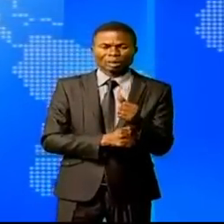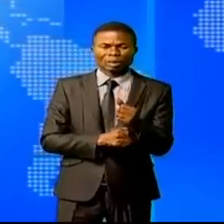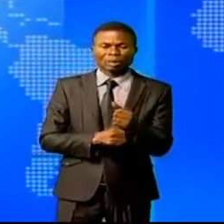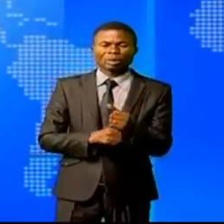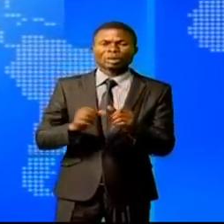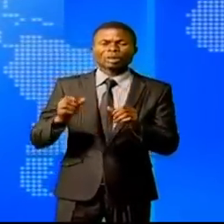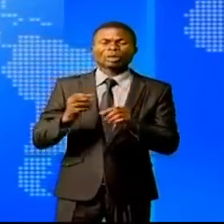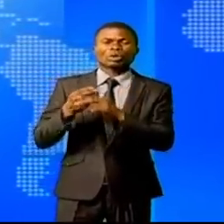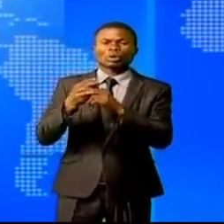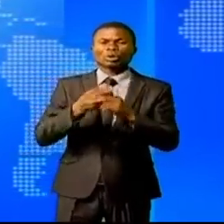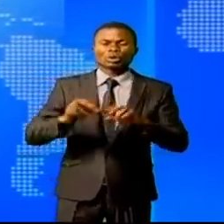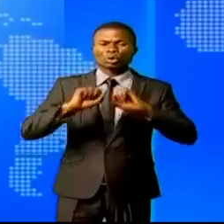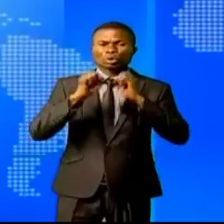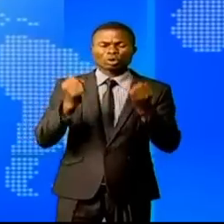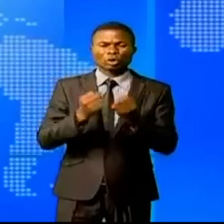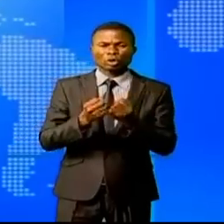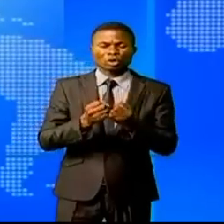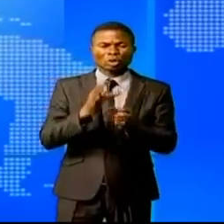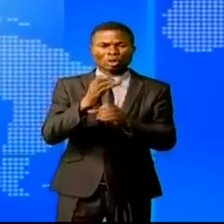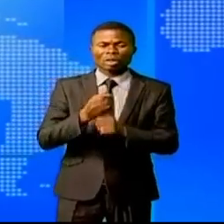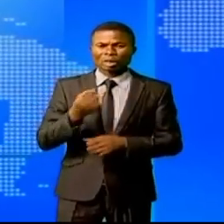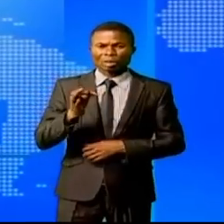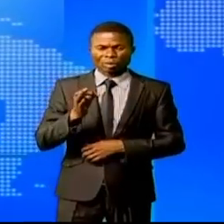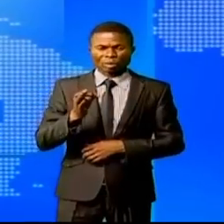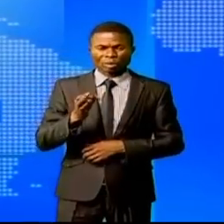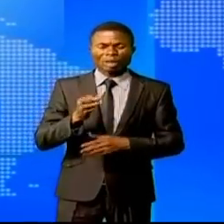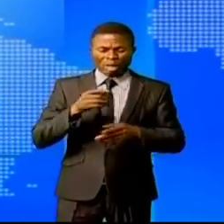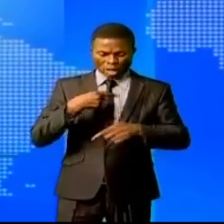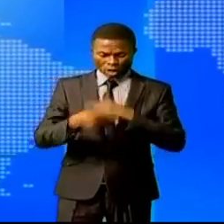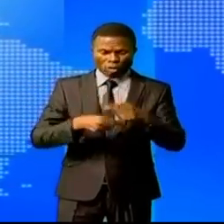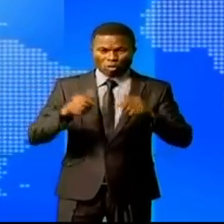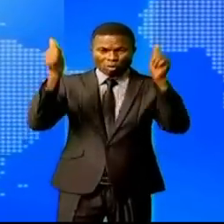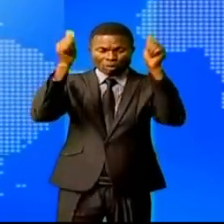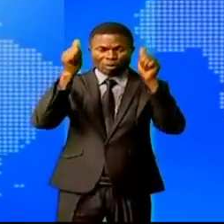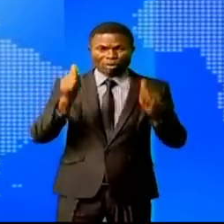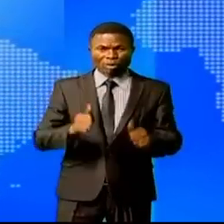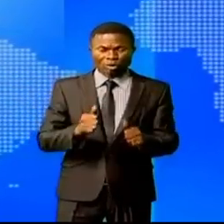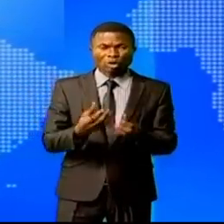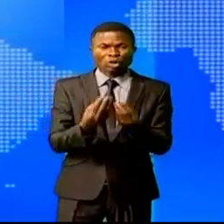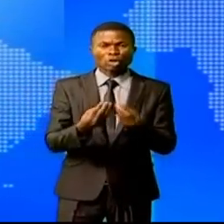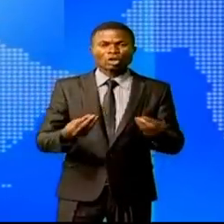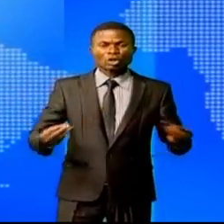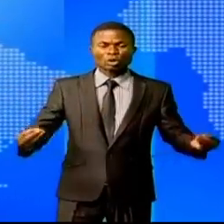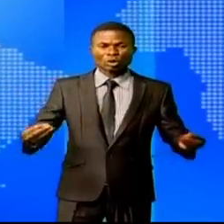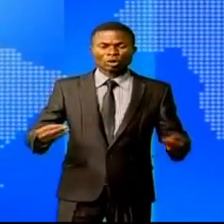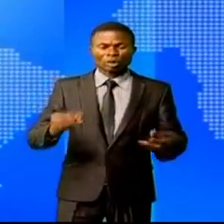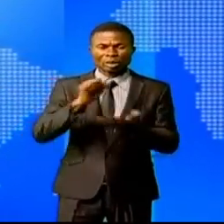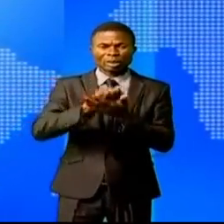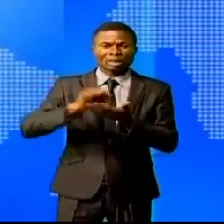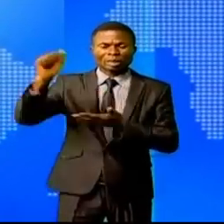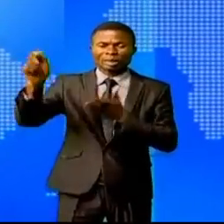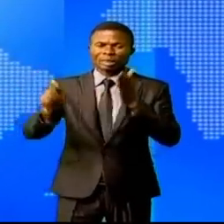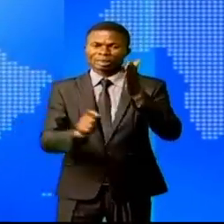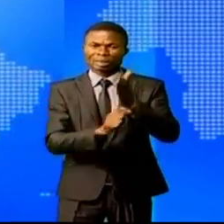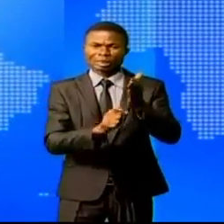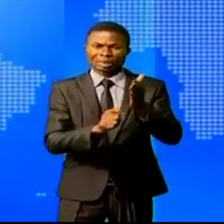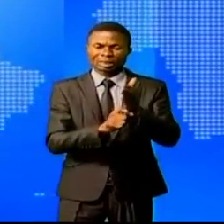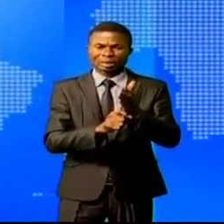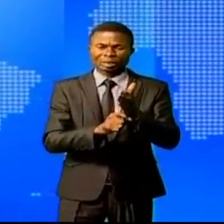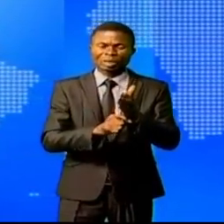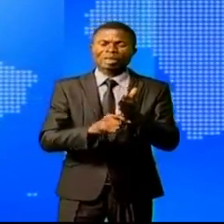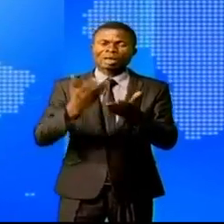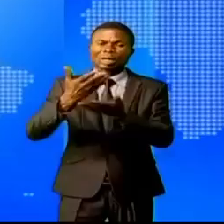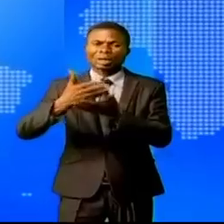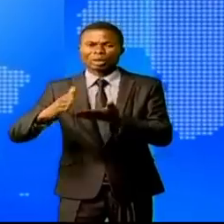sociale vont bientôt l'être en Afrique. C'est l'une des résolutions du séminaire technique sur l'extension